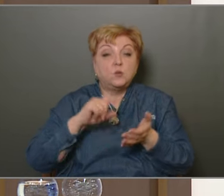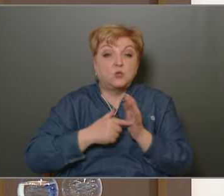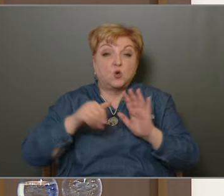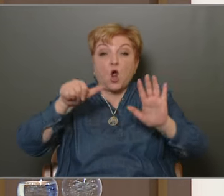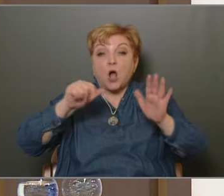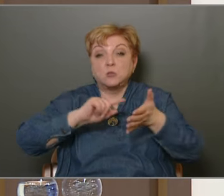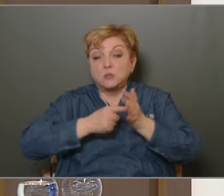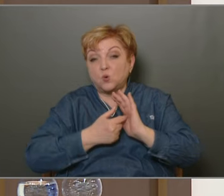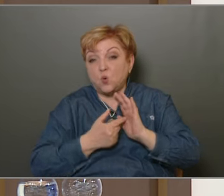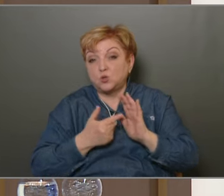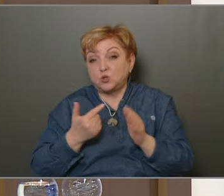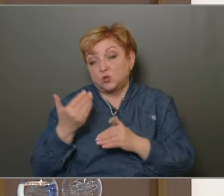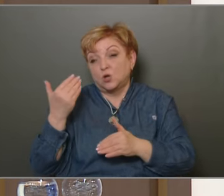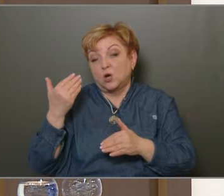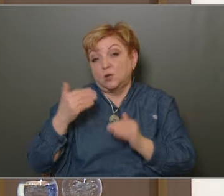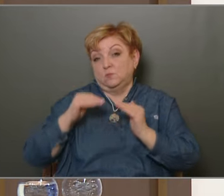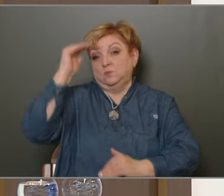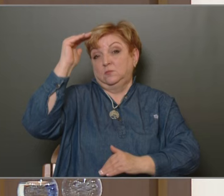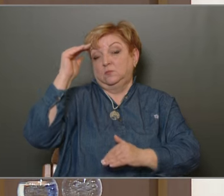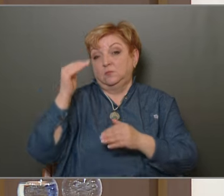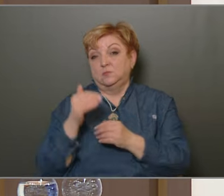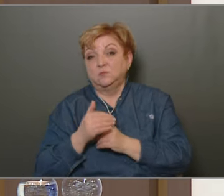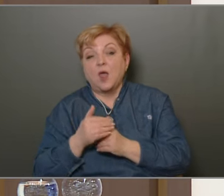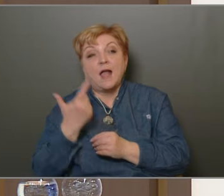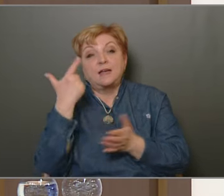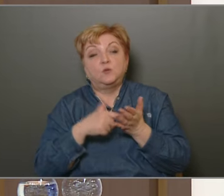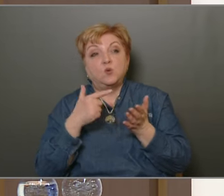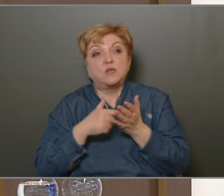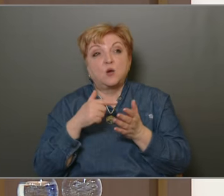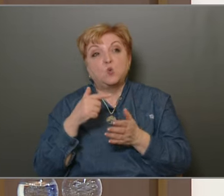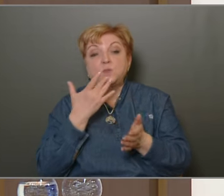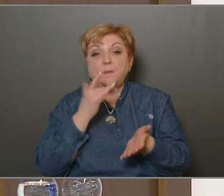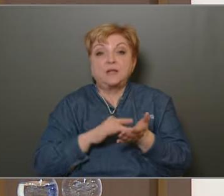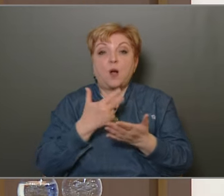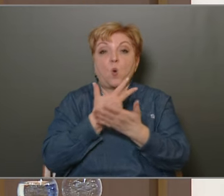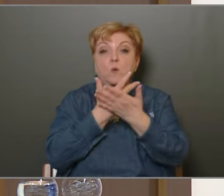-hoz képest, hogyha visszatekintünk egy picit, akkor még 82 ilyen intézkedés volt.